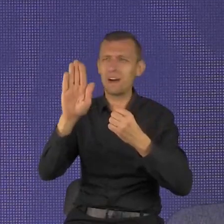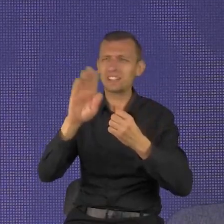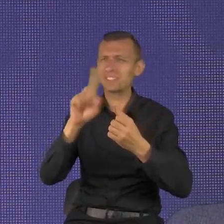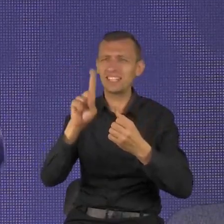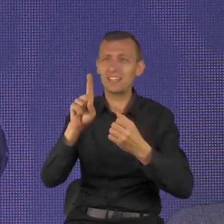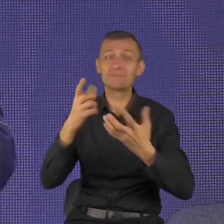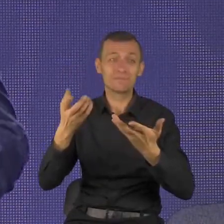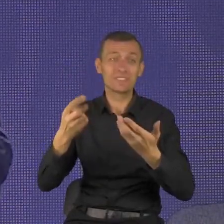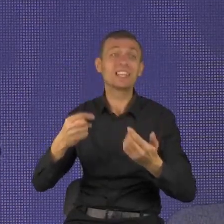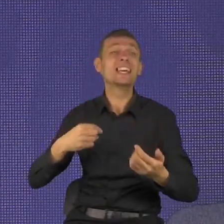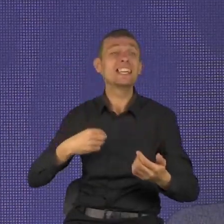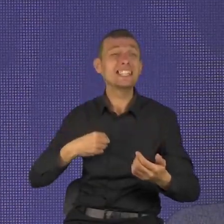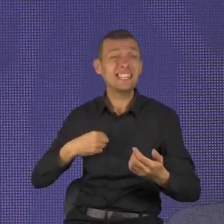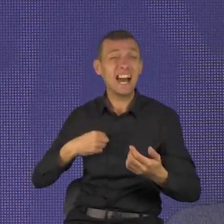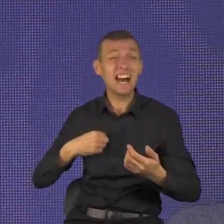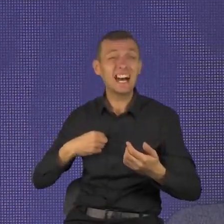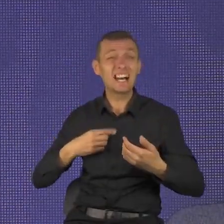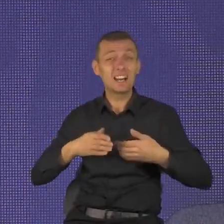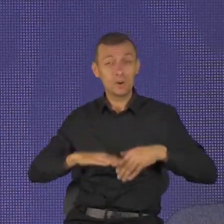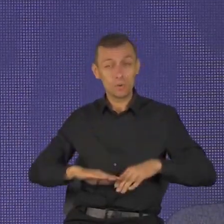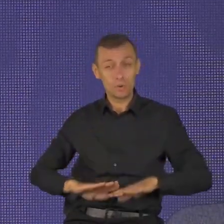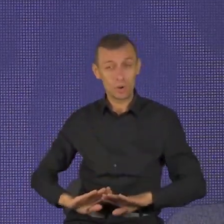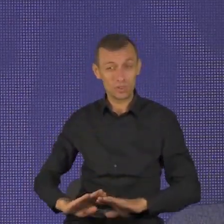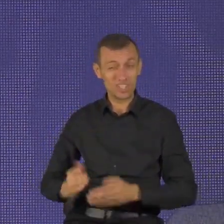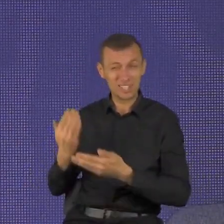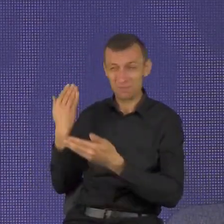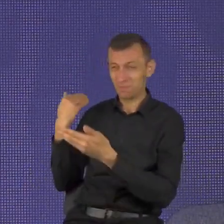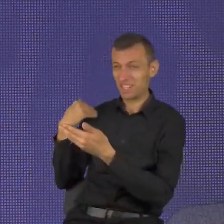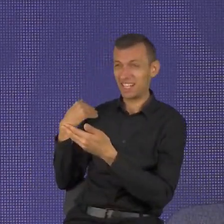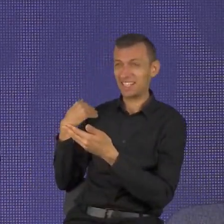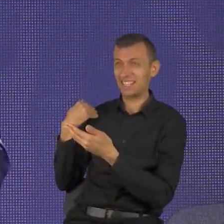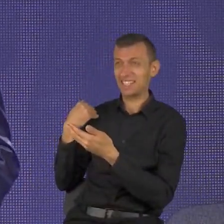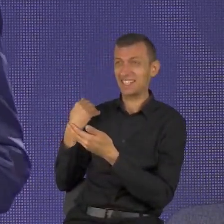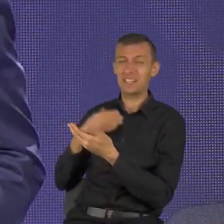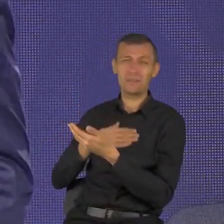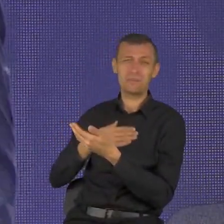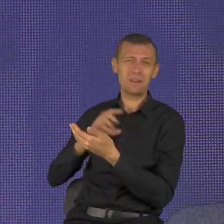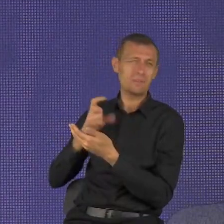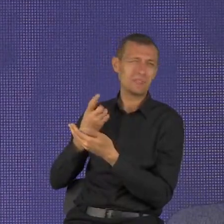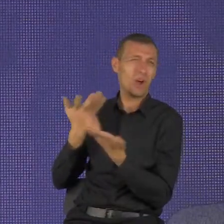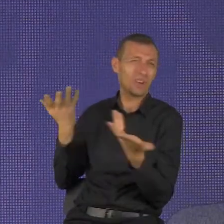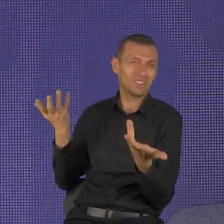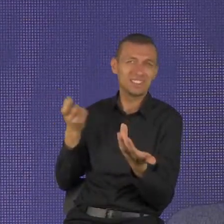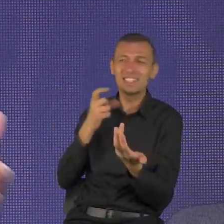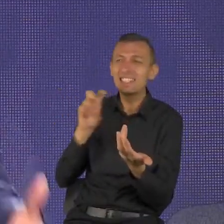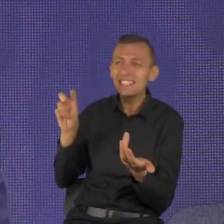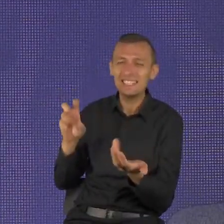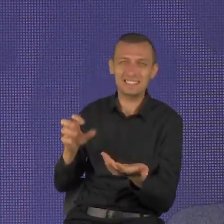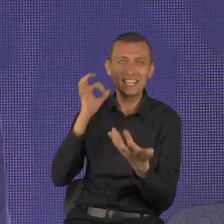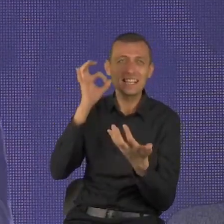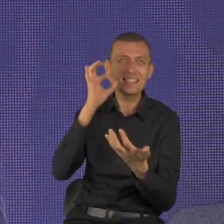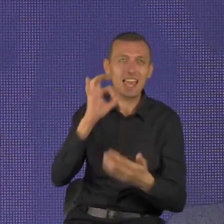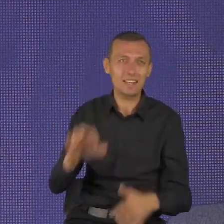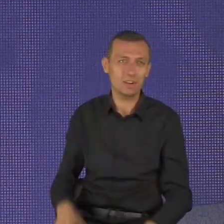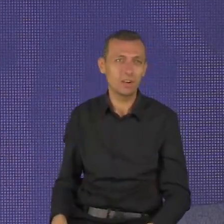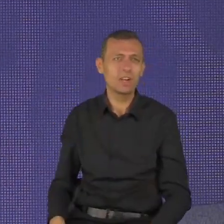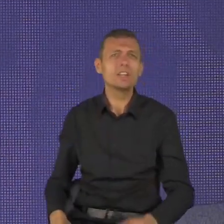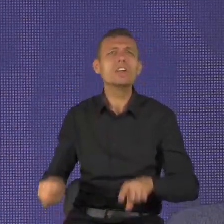chcę wam powiedzieć, że nie zamierzam, bo nawet nie jestem w stanie posiadać czegokolwiek z rzeczy materialnych po śmierci.